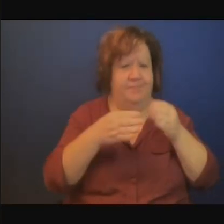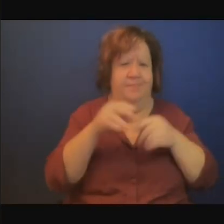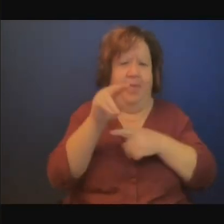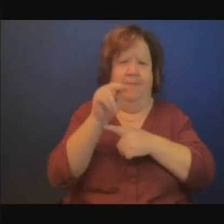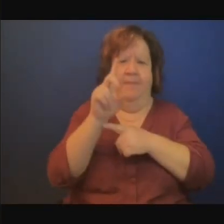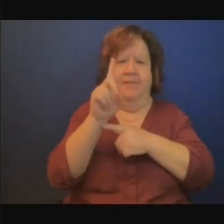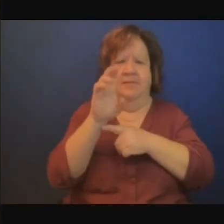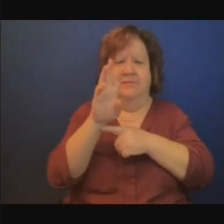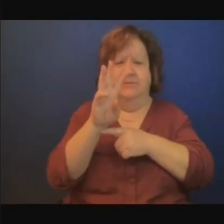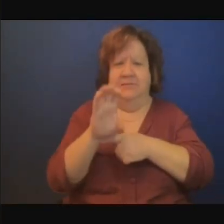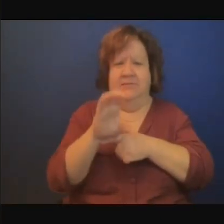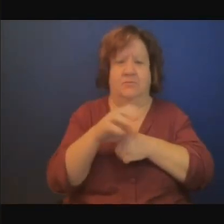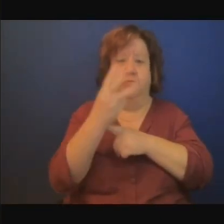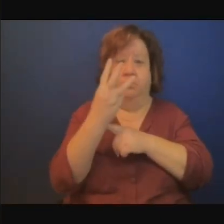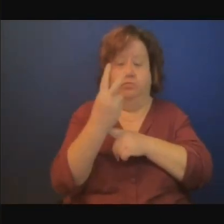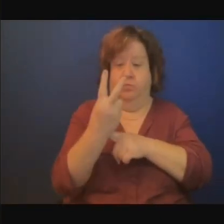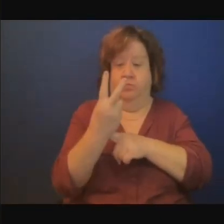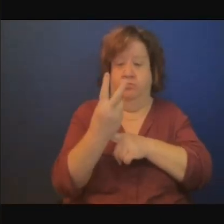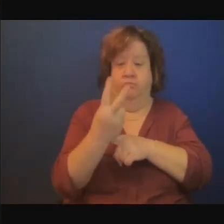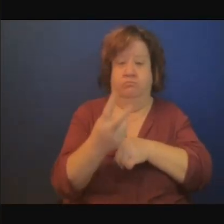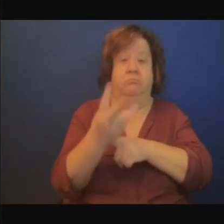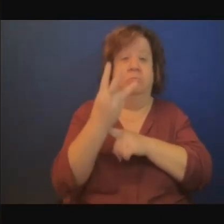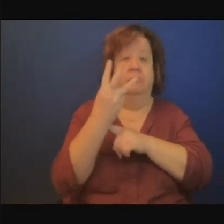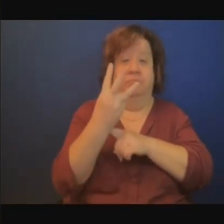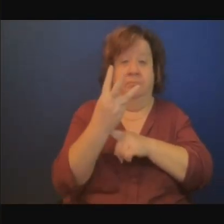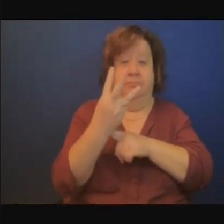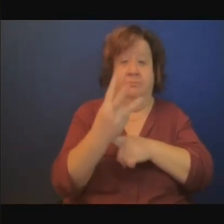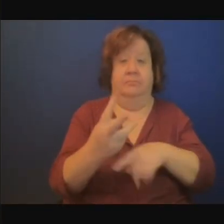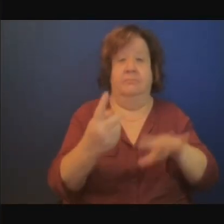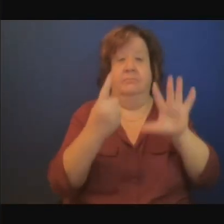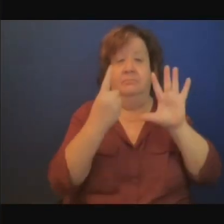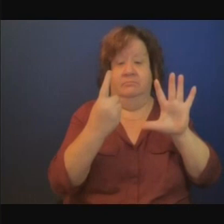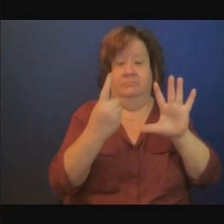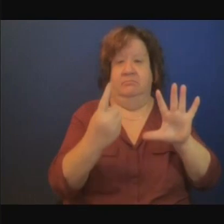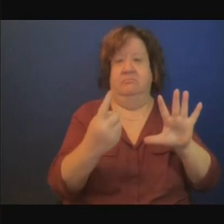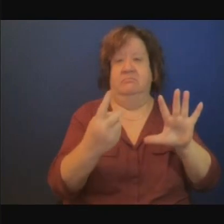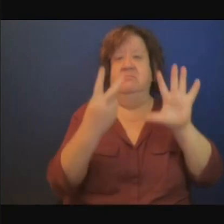Je pense que cela permettra de trouver des réponses